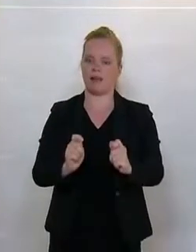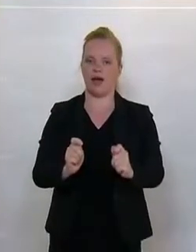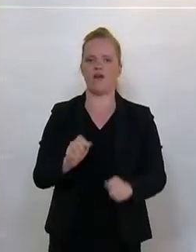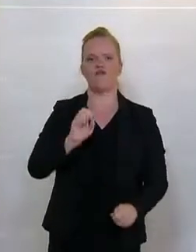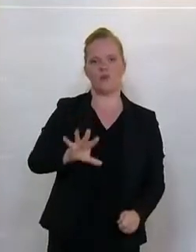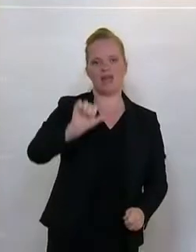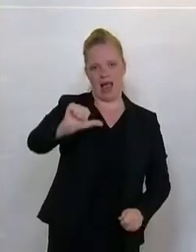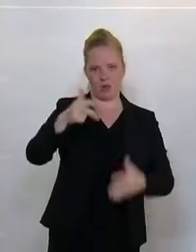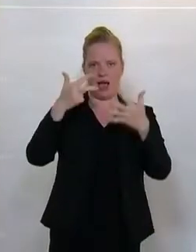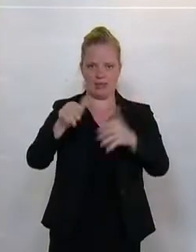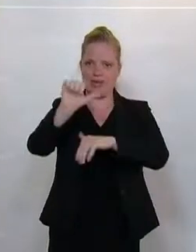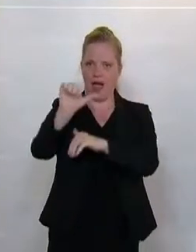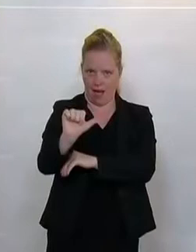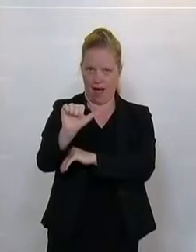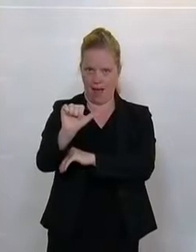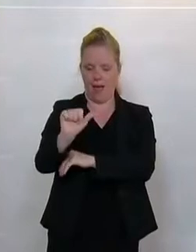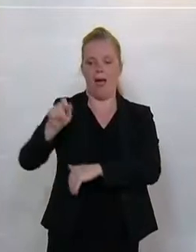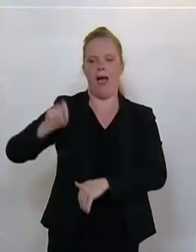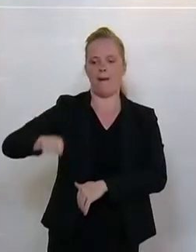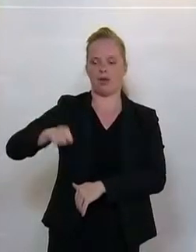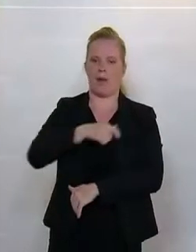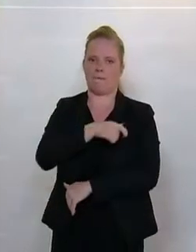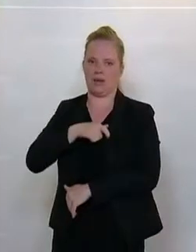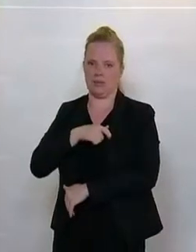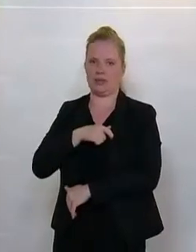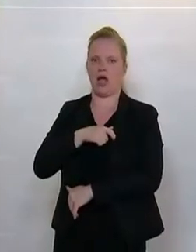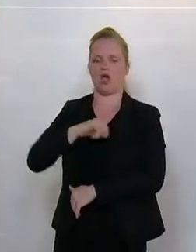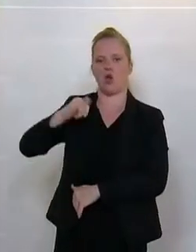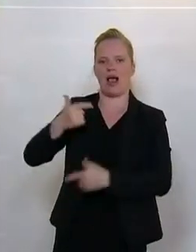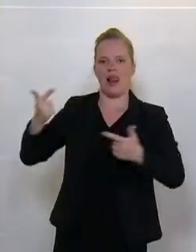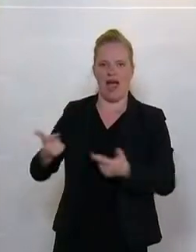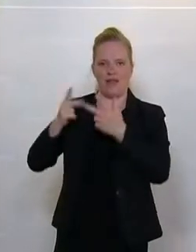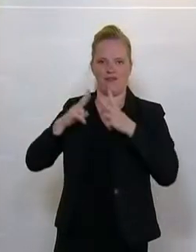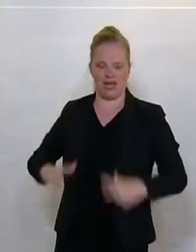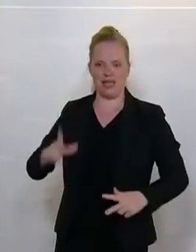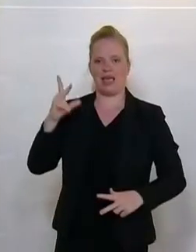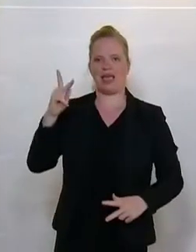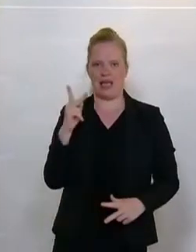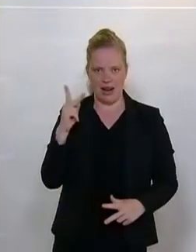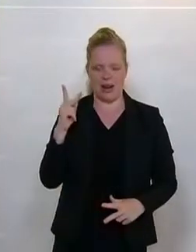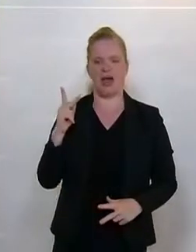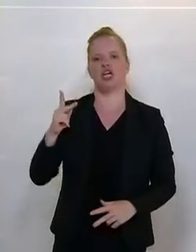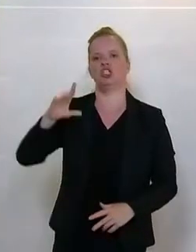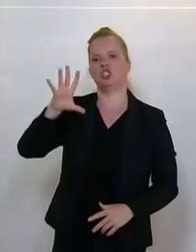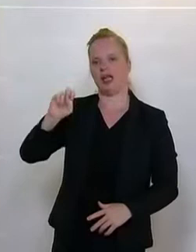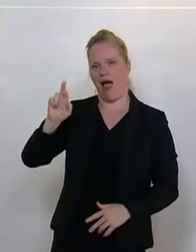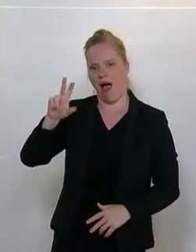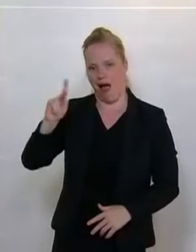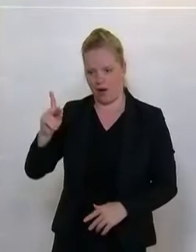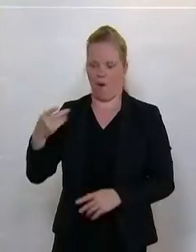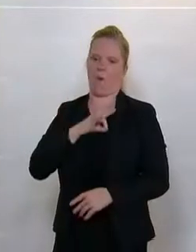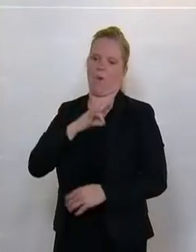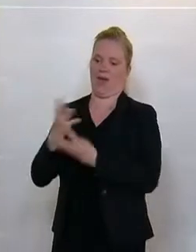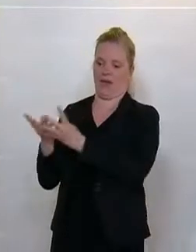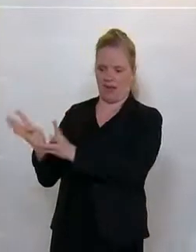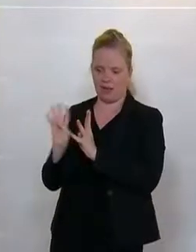Worte werden jetzt zu Ende sein, denn es steht an die Ministeranklage gegen Finanzminister Gernot Blümel. SPÖ, FPÖ und